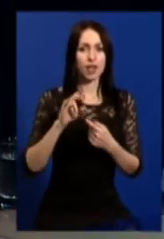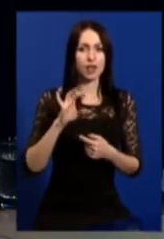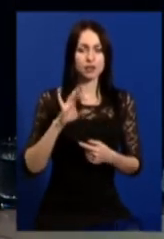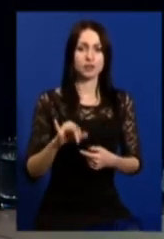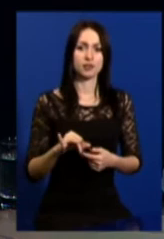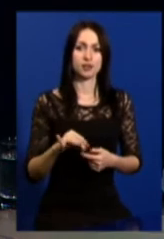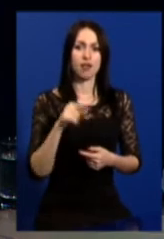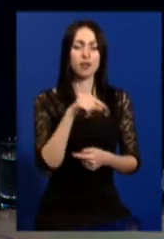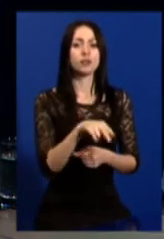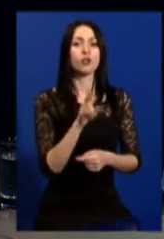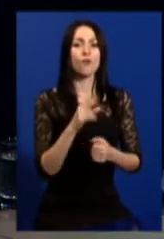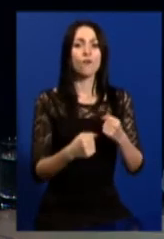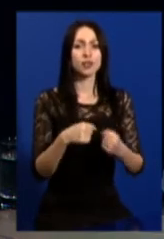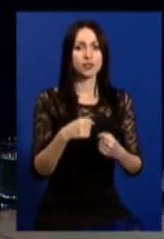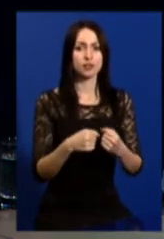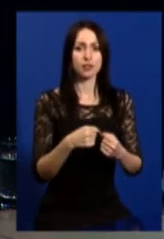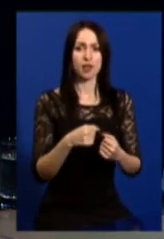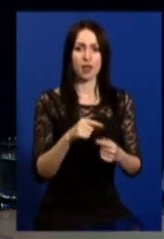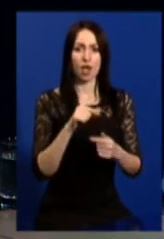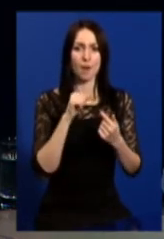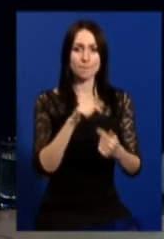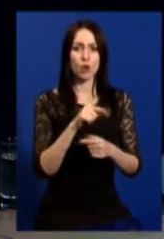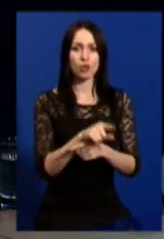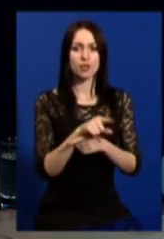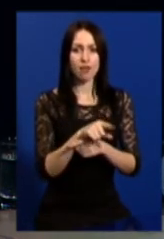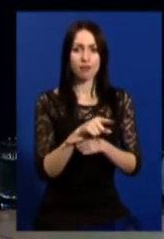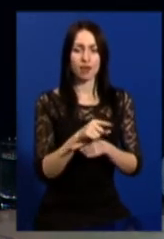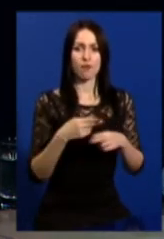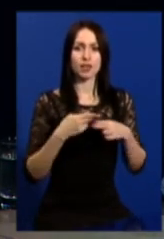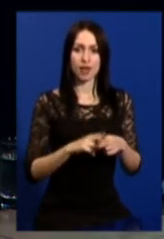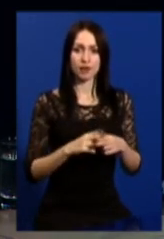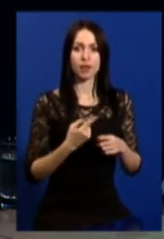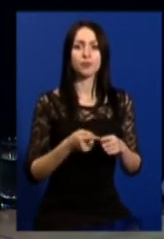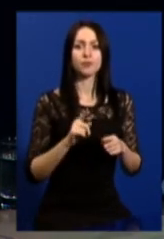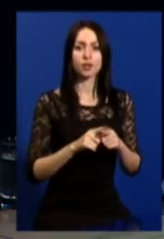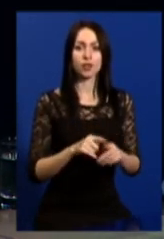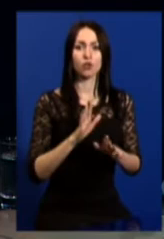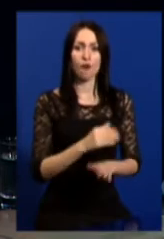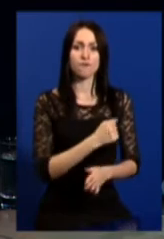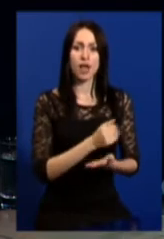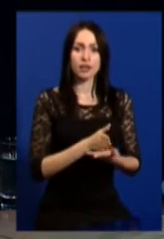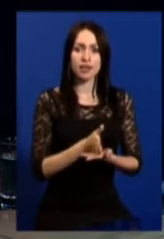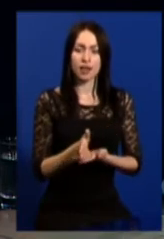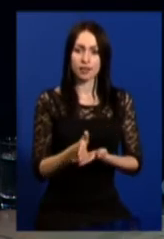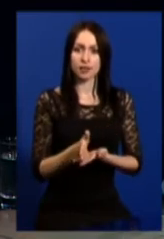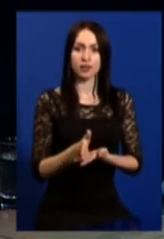ті, хто водії бронетанкової техніки. Це сугубо військові